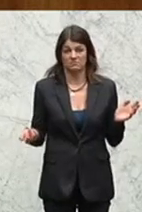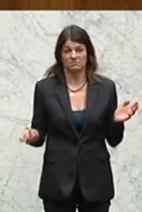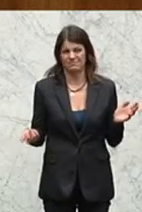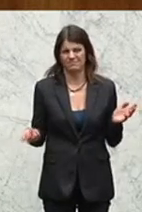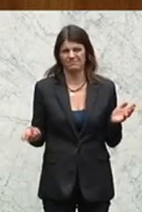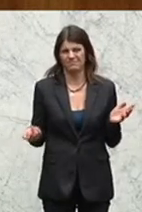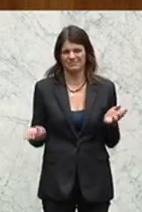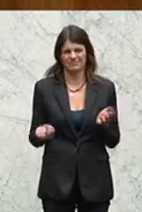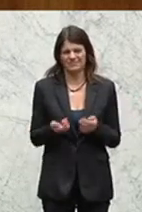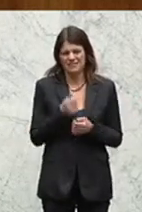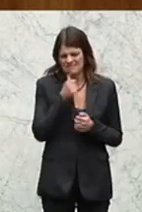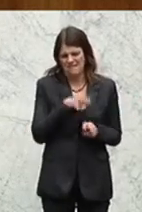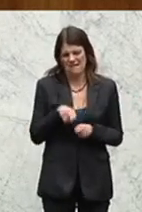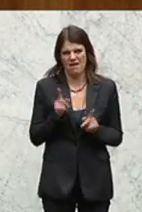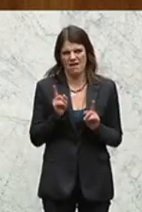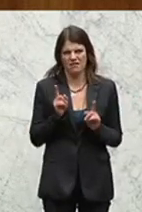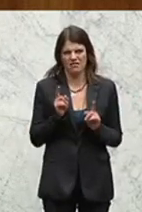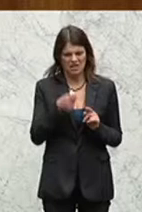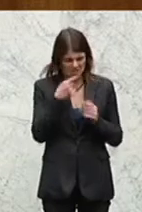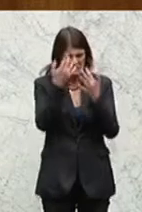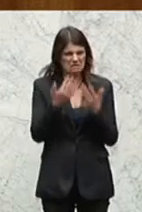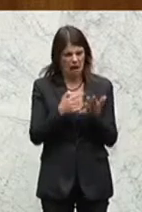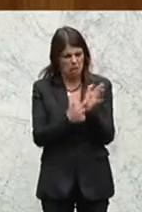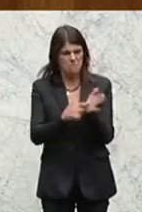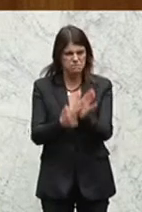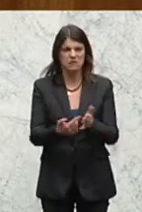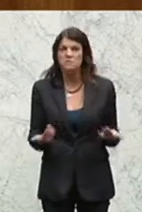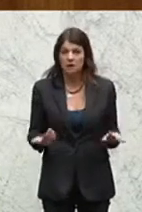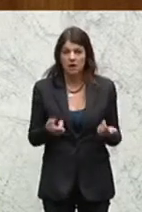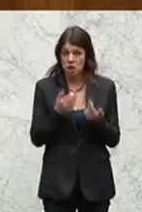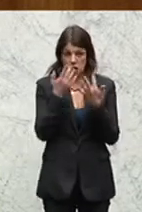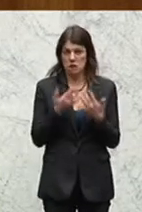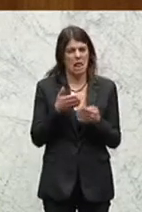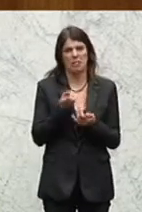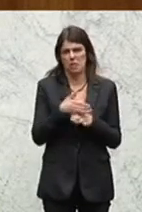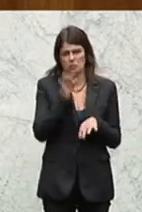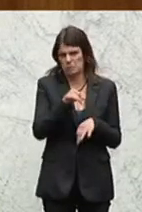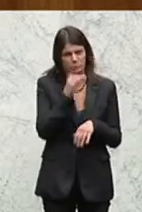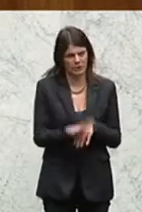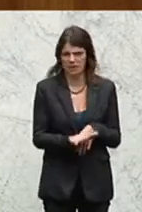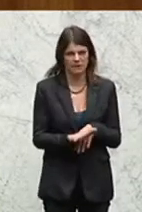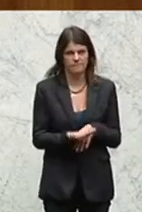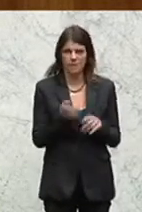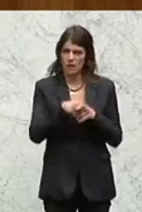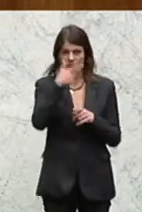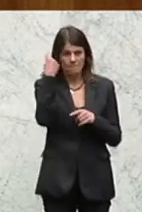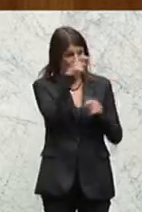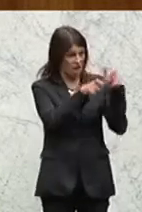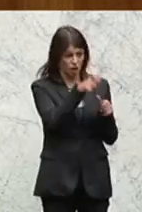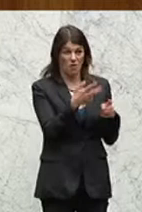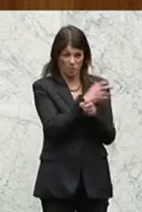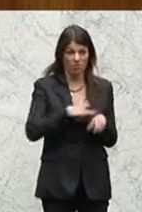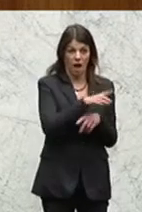nicht sehr fair sind. Operiert mit Zahlen, die teilweise nicht stimmen und die letztendlich die Menschen in diesem Land